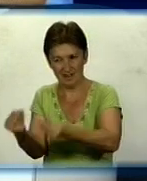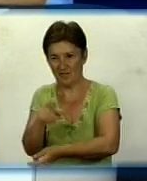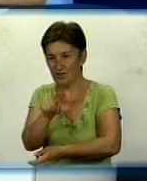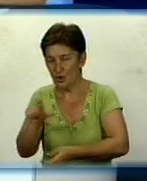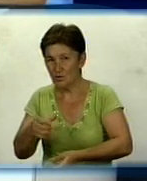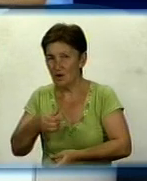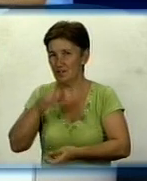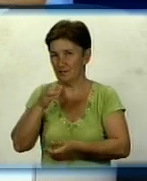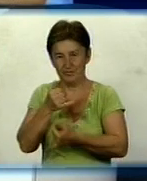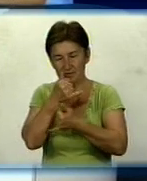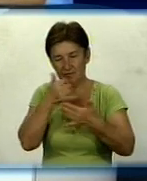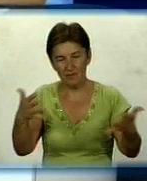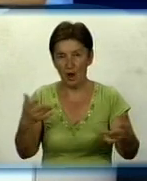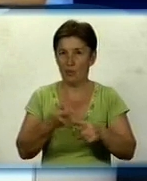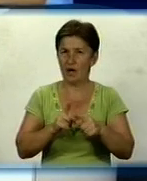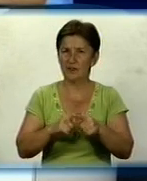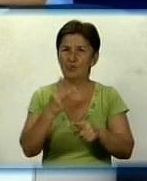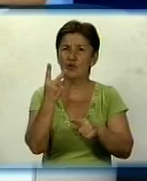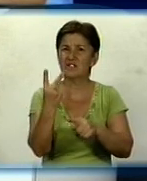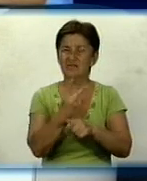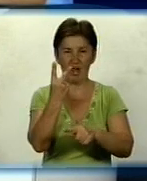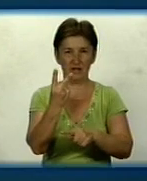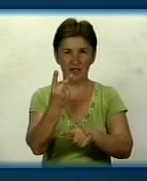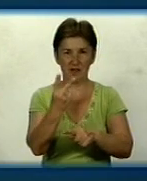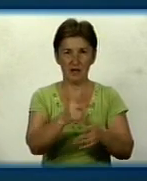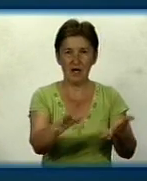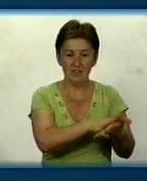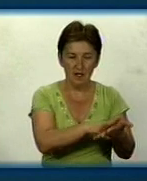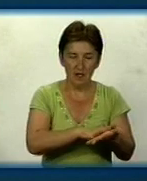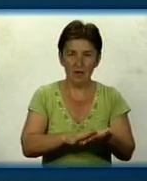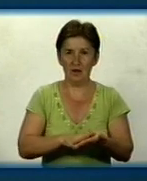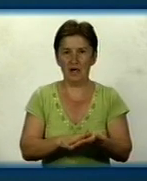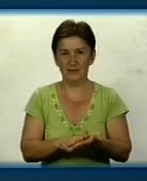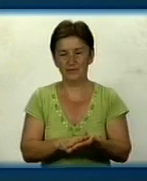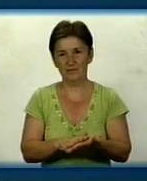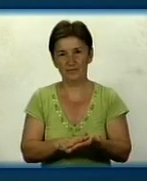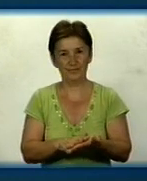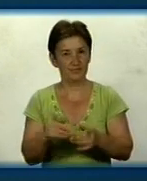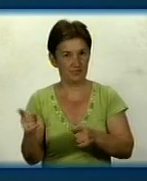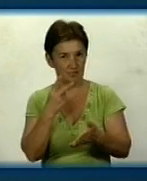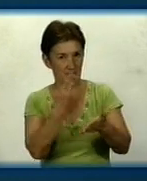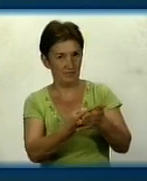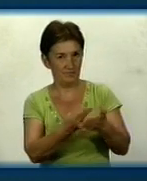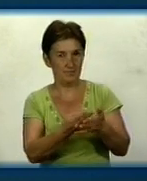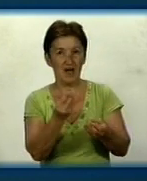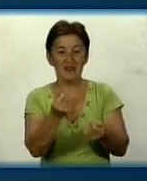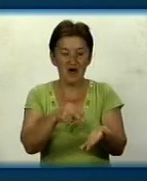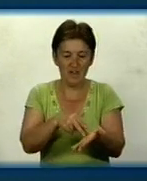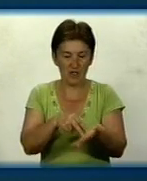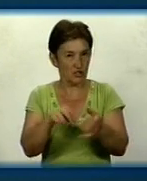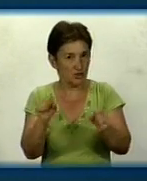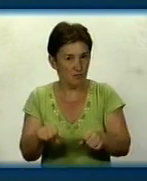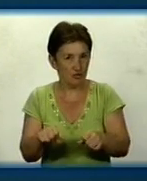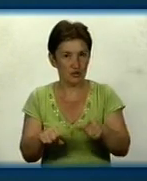І тому йде подвійна перевитрата реагентів і хлору і так далі. Це може позначитись на вартості води? Адже ми